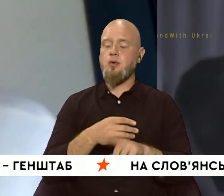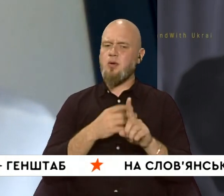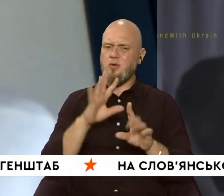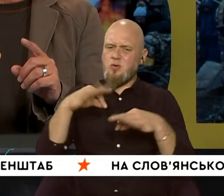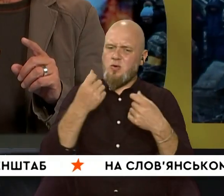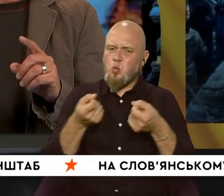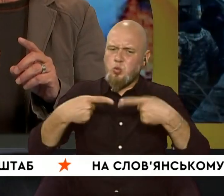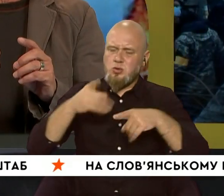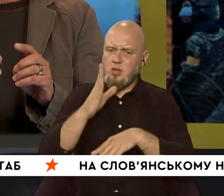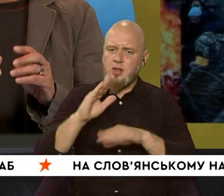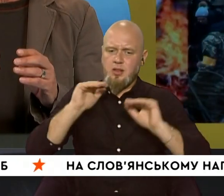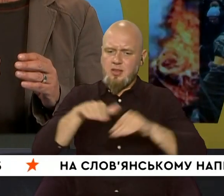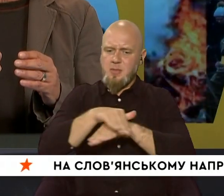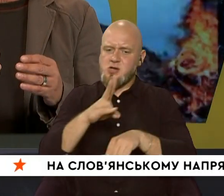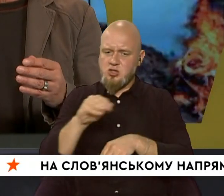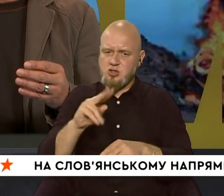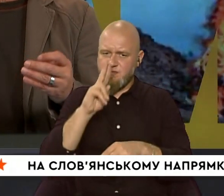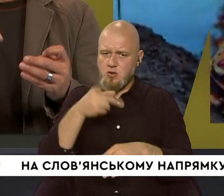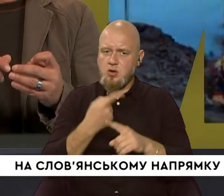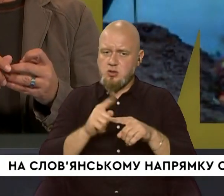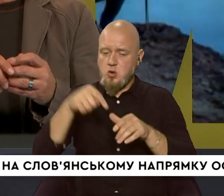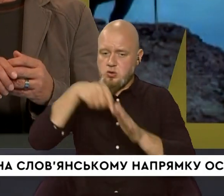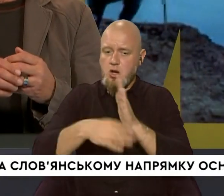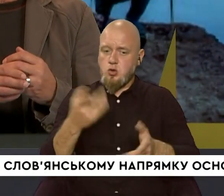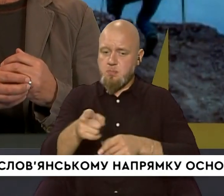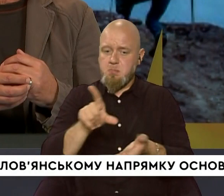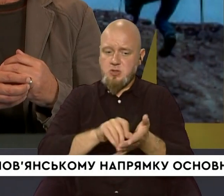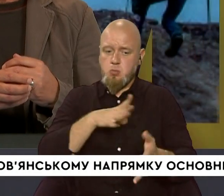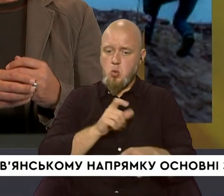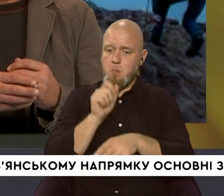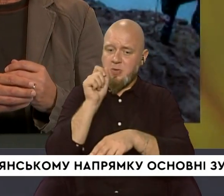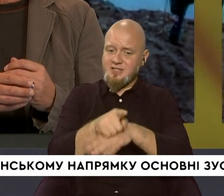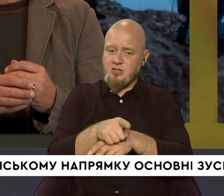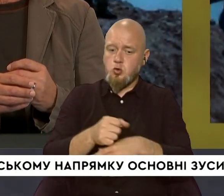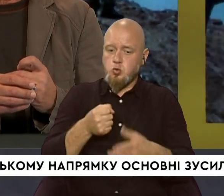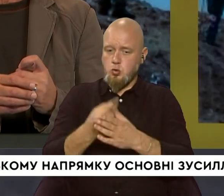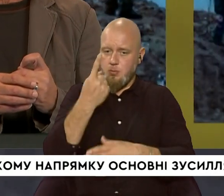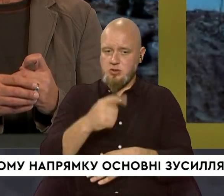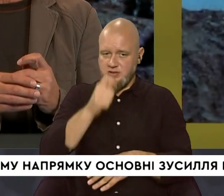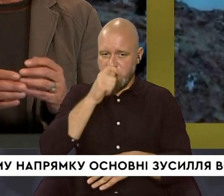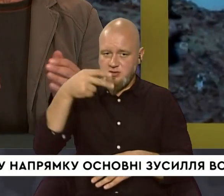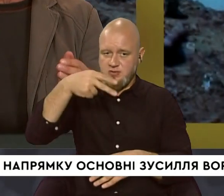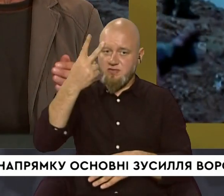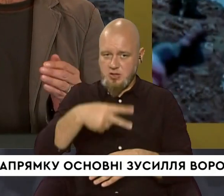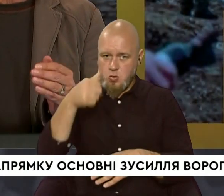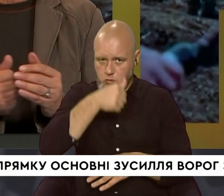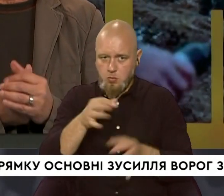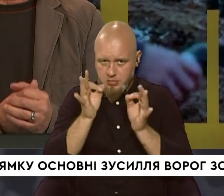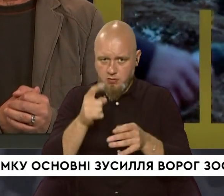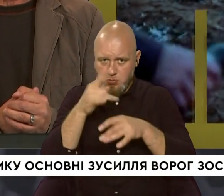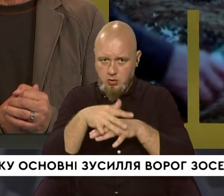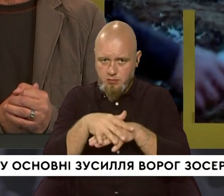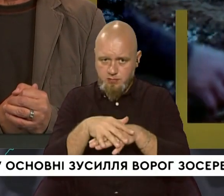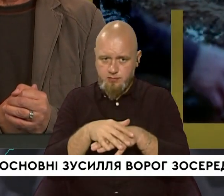Дозвольте уточнити, не менше, ніж 2 роки, це означає, якщо їм пенсію було призначено до 1 квітня 2020 року. Я правильно